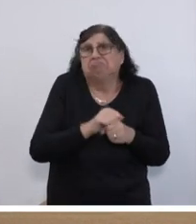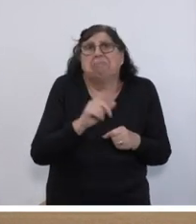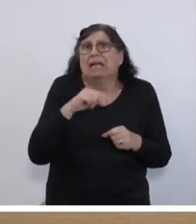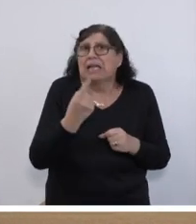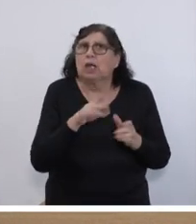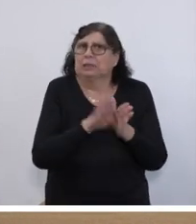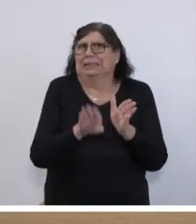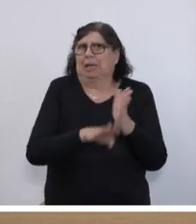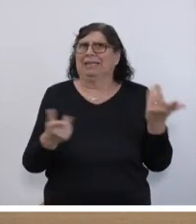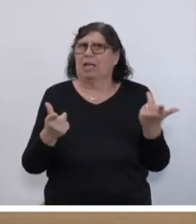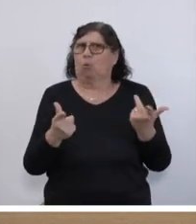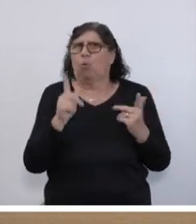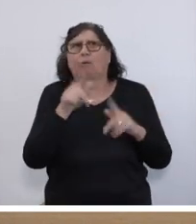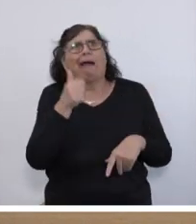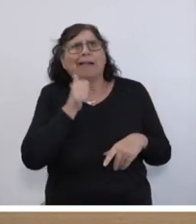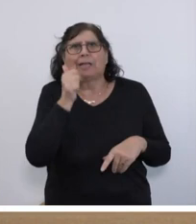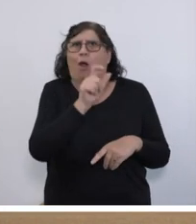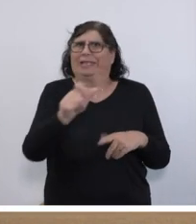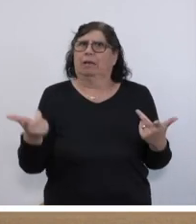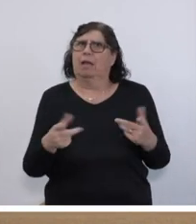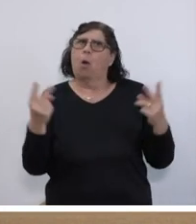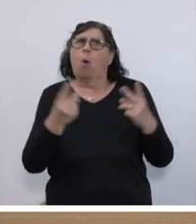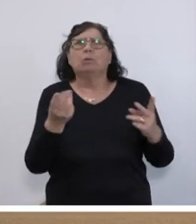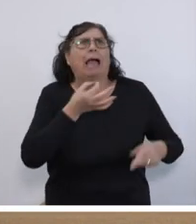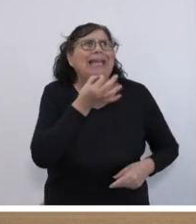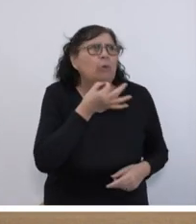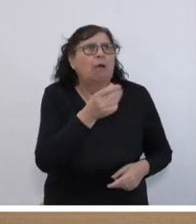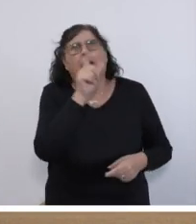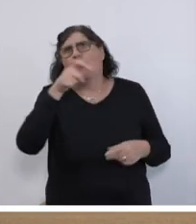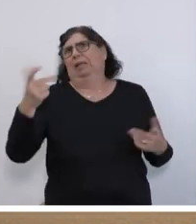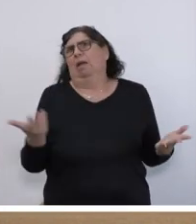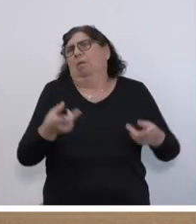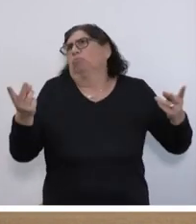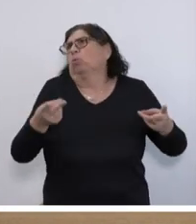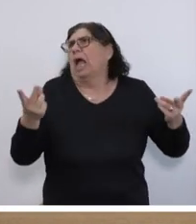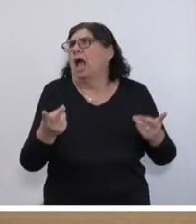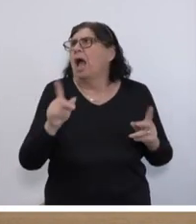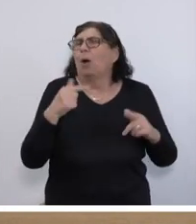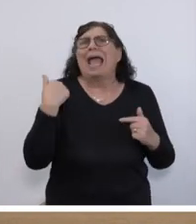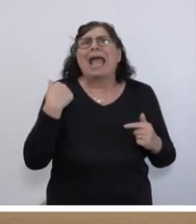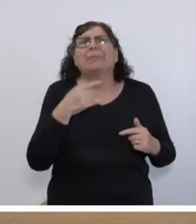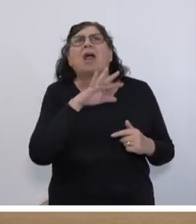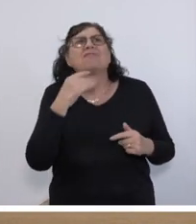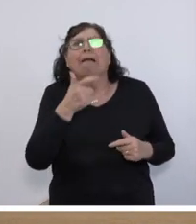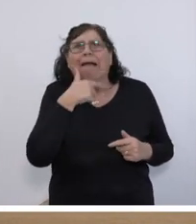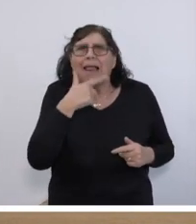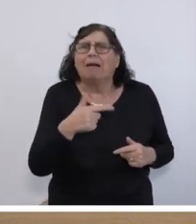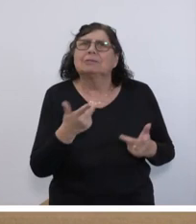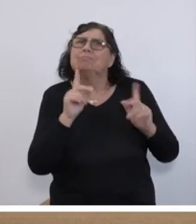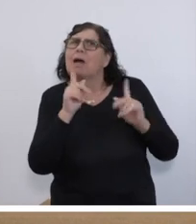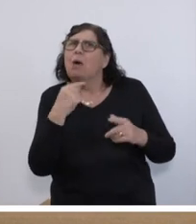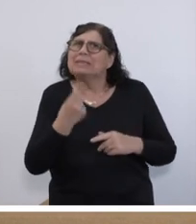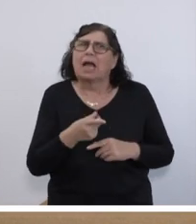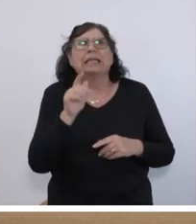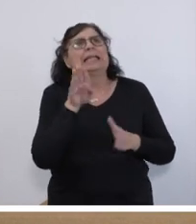Diskriminierung der Alten oder auch der ganz Jungen. Und wenn man jetzt, es ist ja viel gelacht worden eben auch, dann sage ich auch immer, man könnte ja